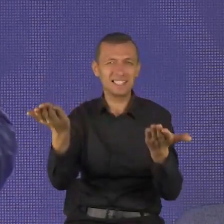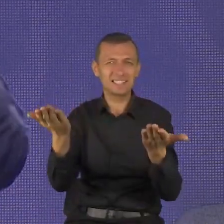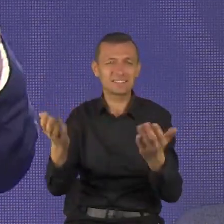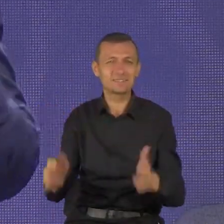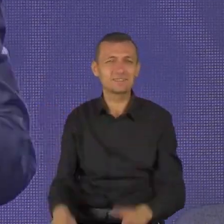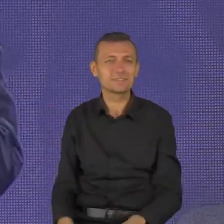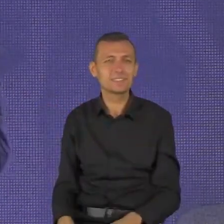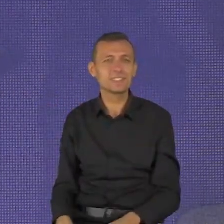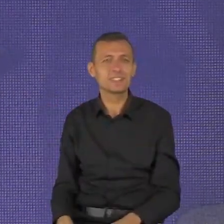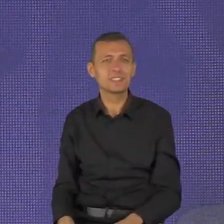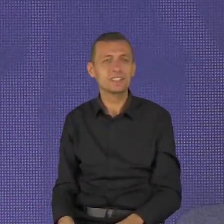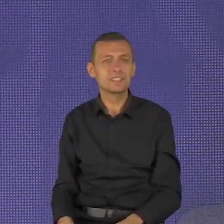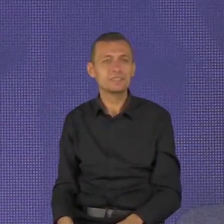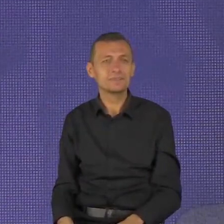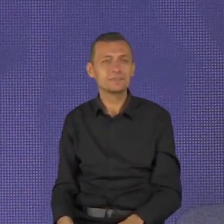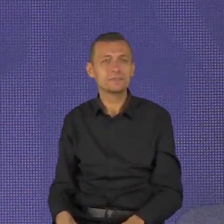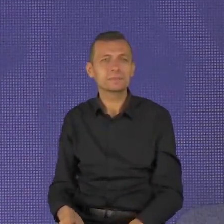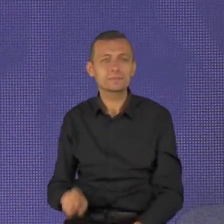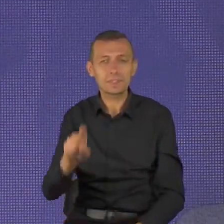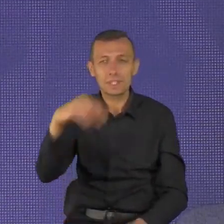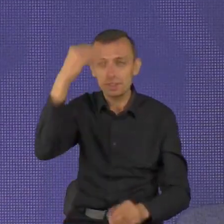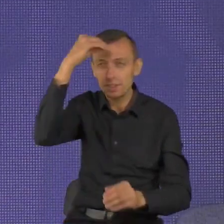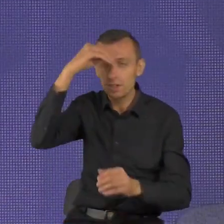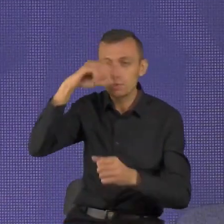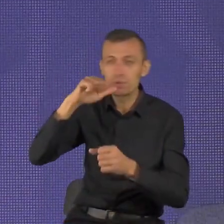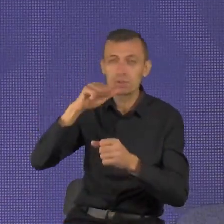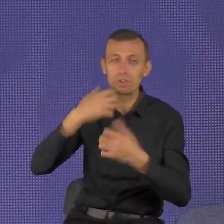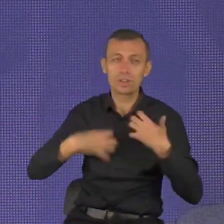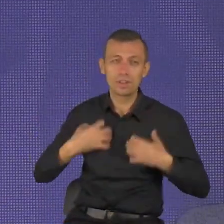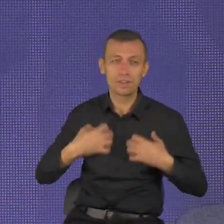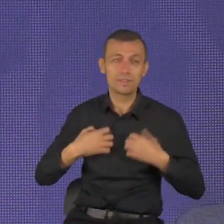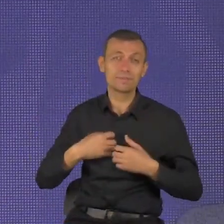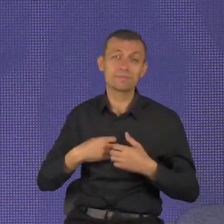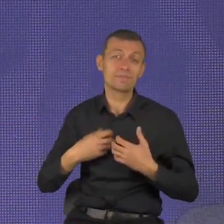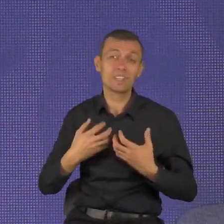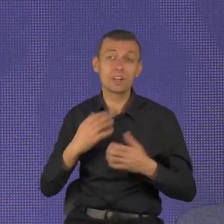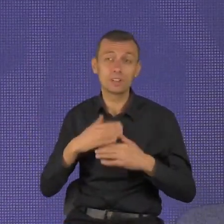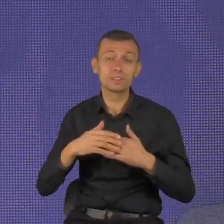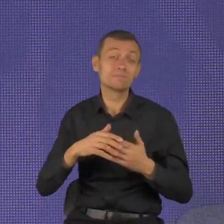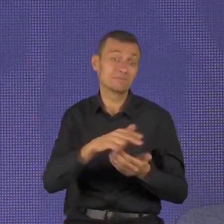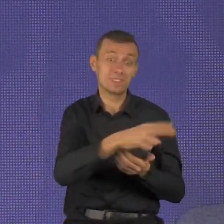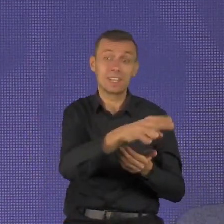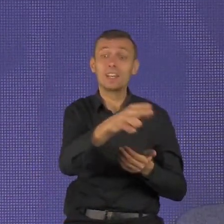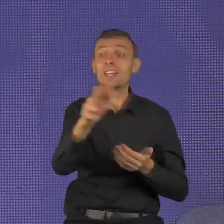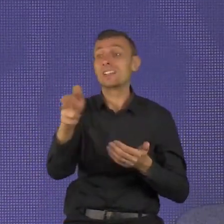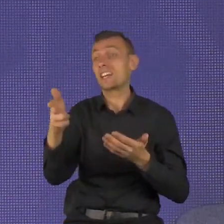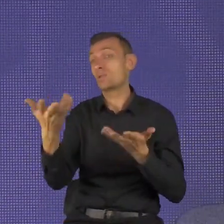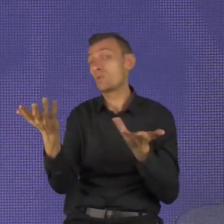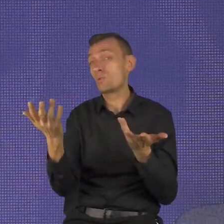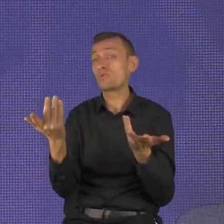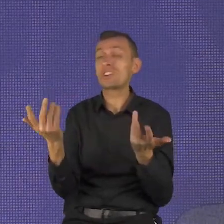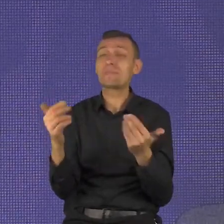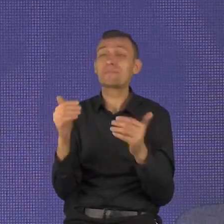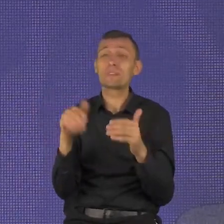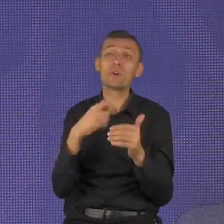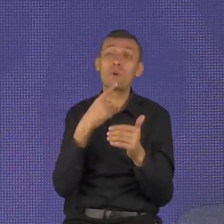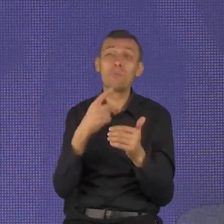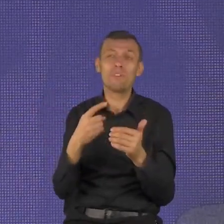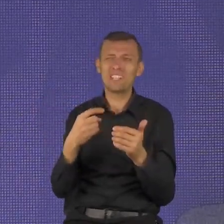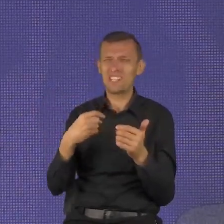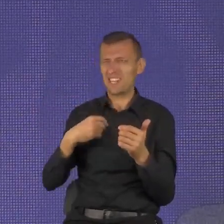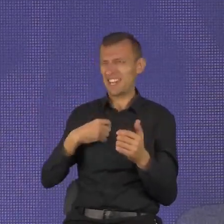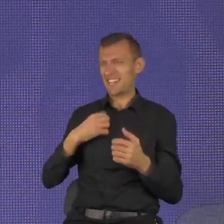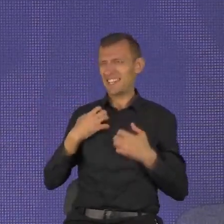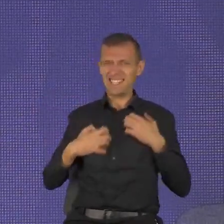Ale niektórzy z nas powiedzą, tak jak ja często mówię, ja tam nie mam problemów z gniewem. Mnie, choćby kto na język, nadepnął nic,